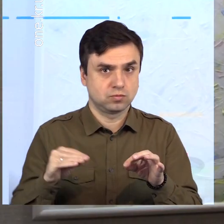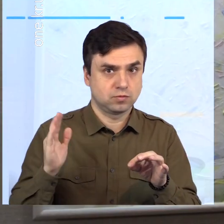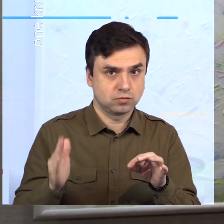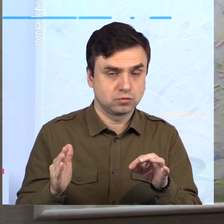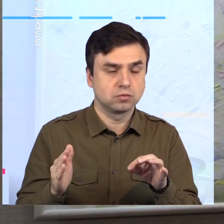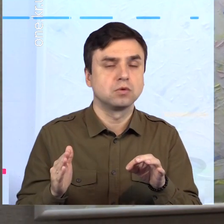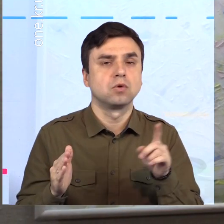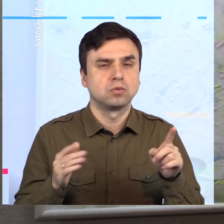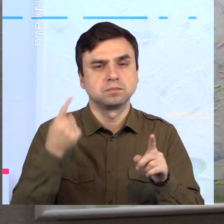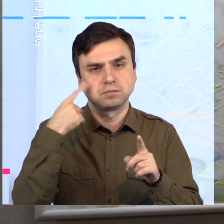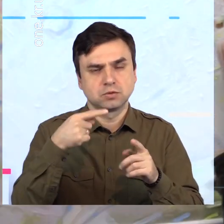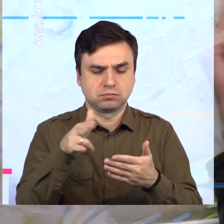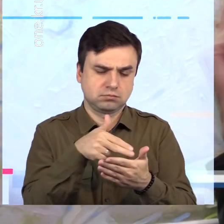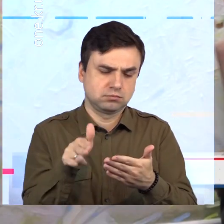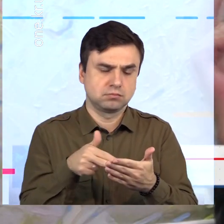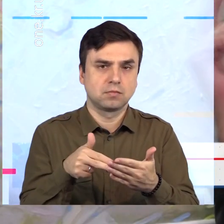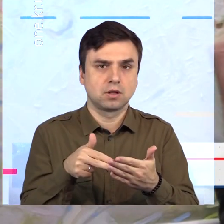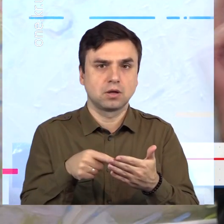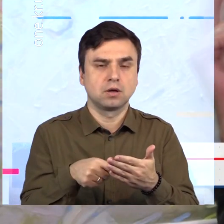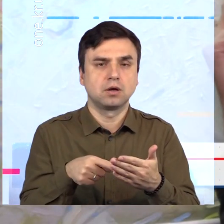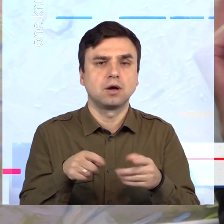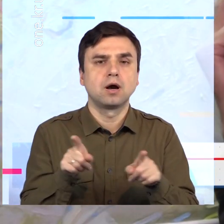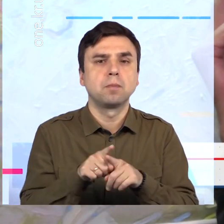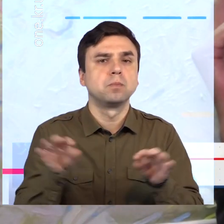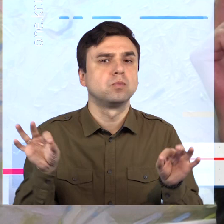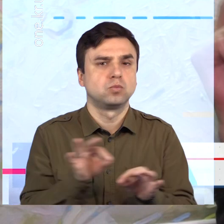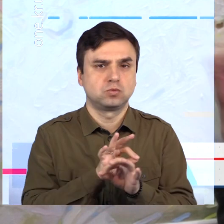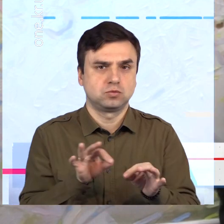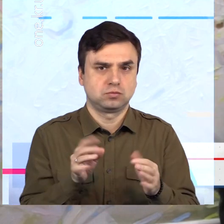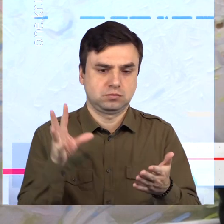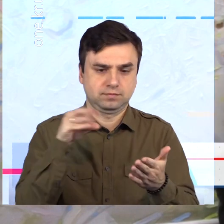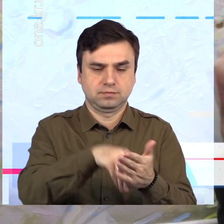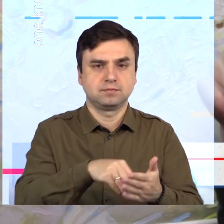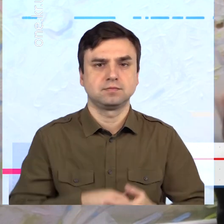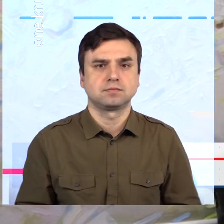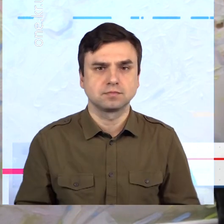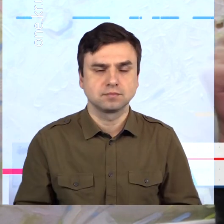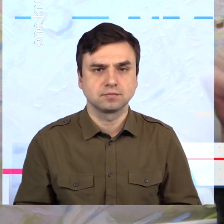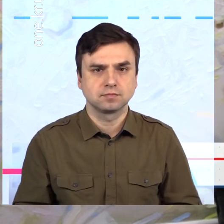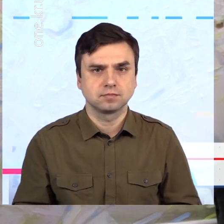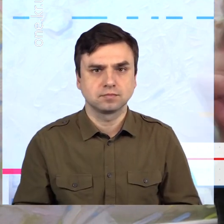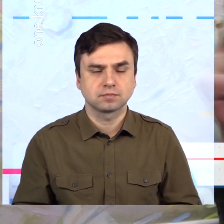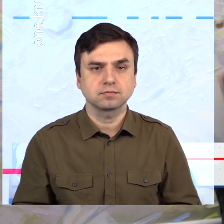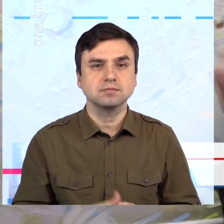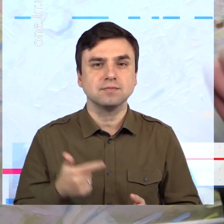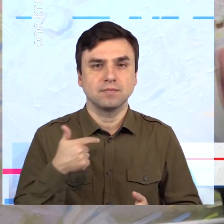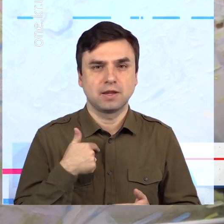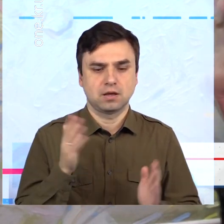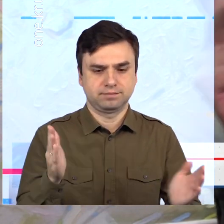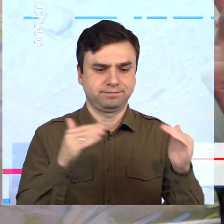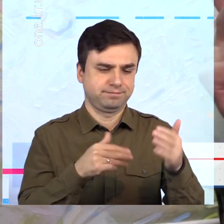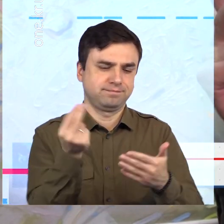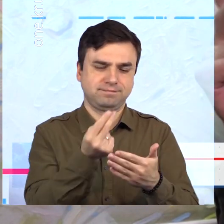створив свою власну мелодію. Коли я пишу такі картини, я просто створюю мелодію